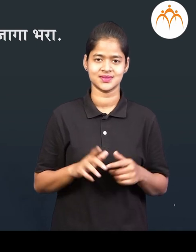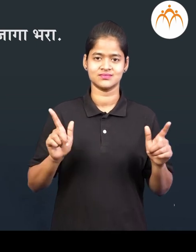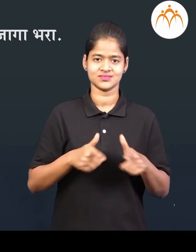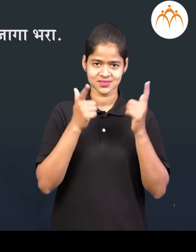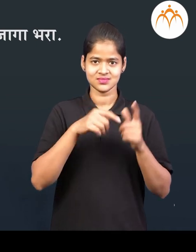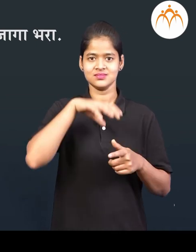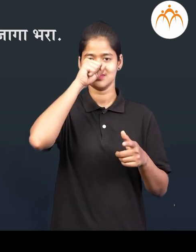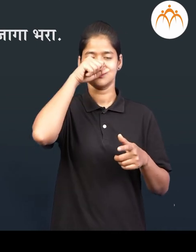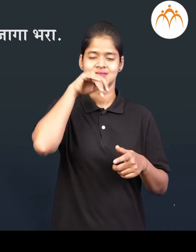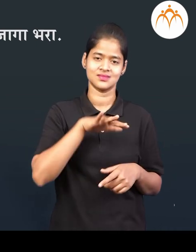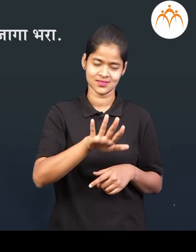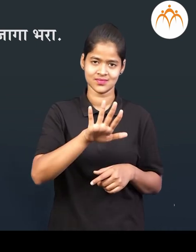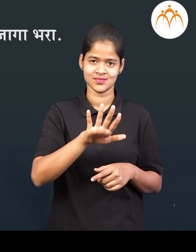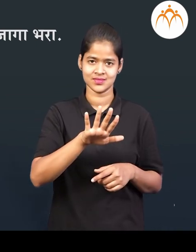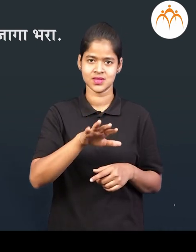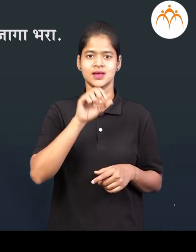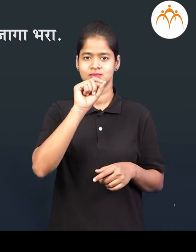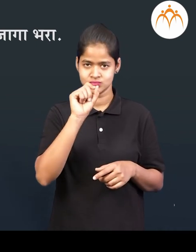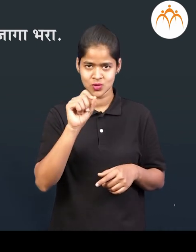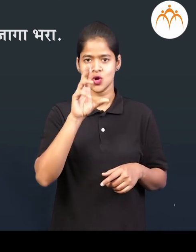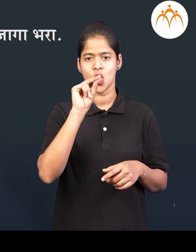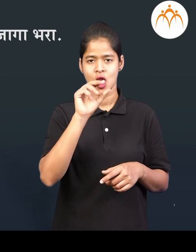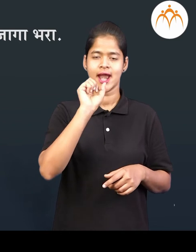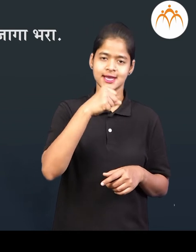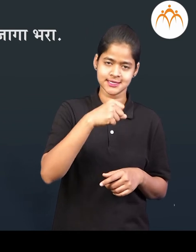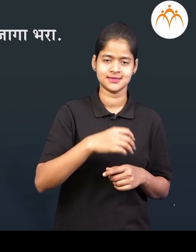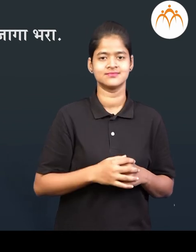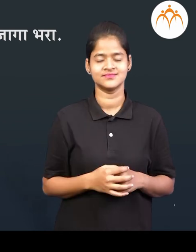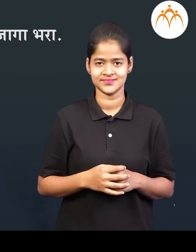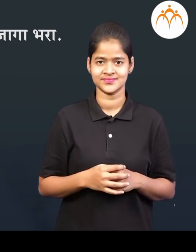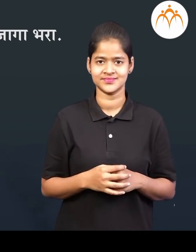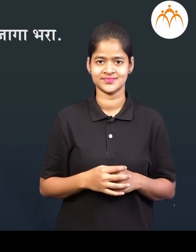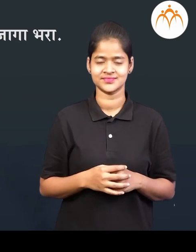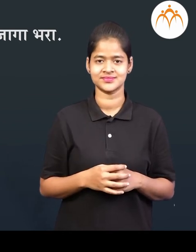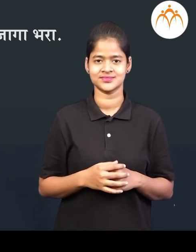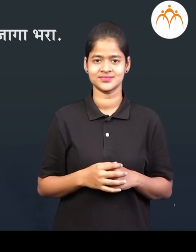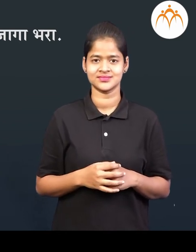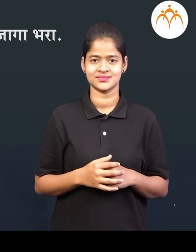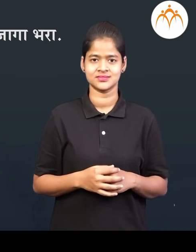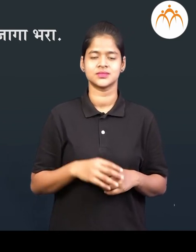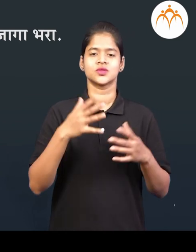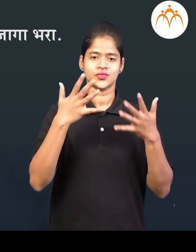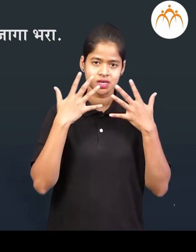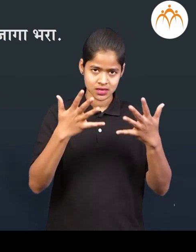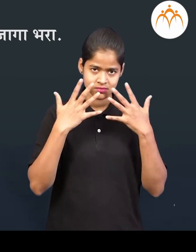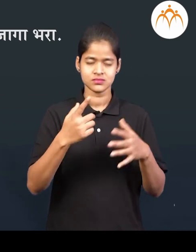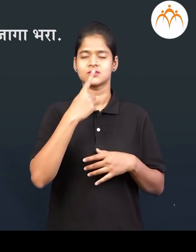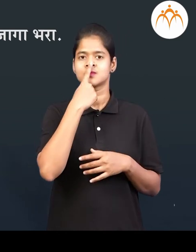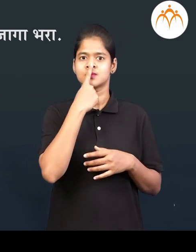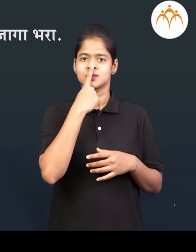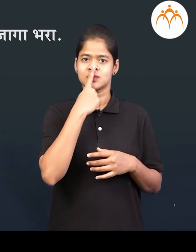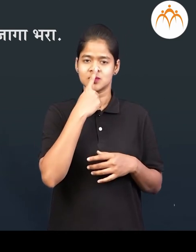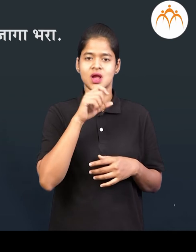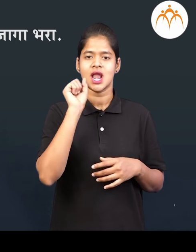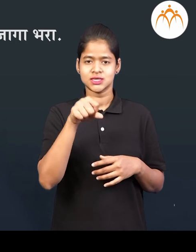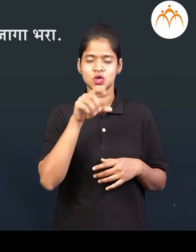श्वसन टिम्ब टिम्ब, करत नाहित करताथ, हवेला वास